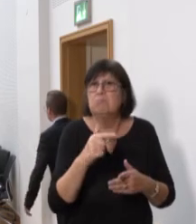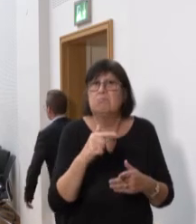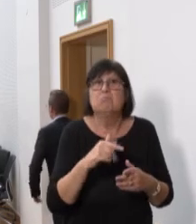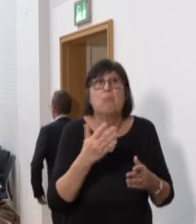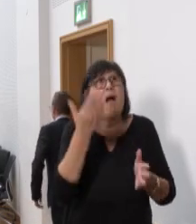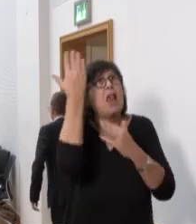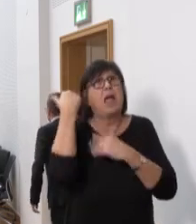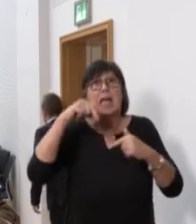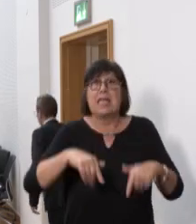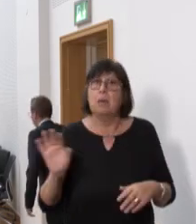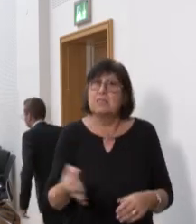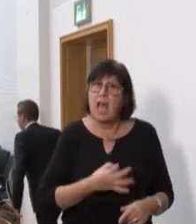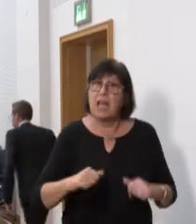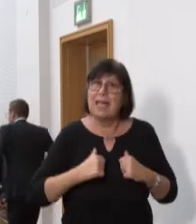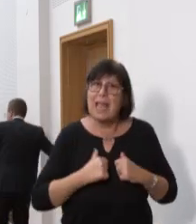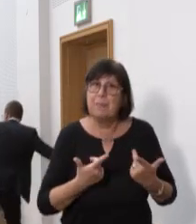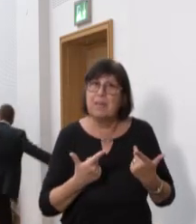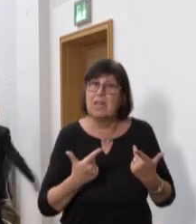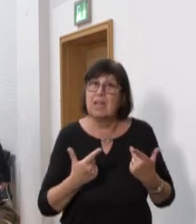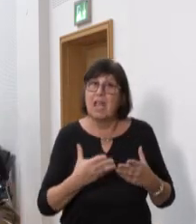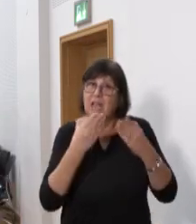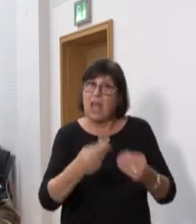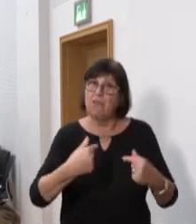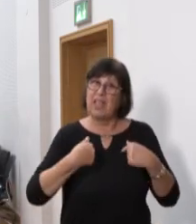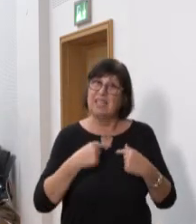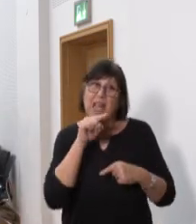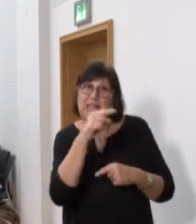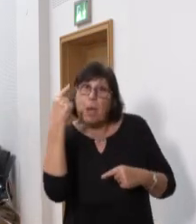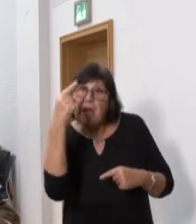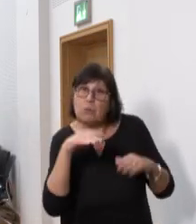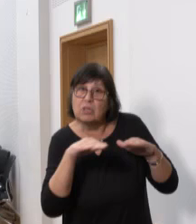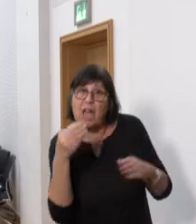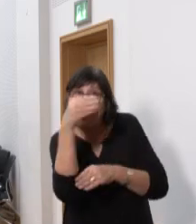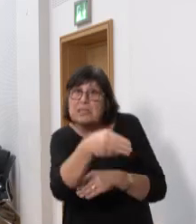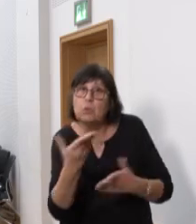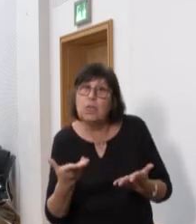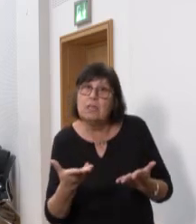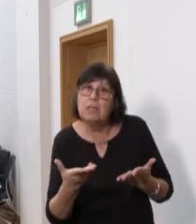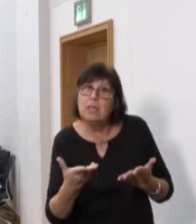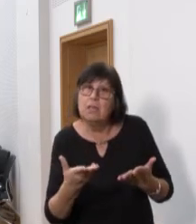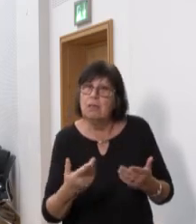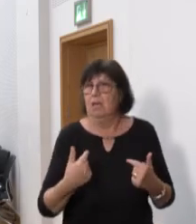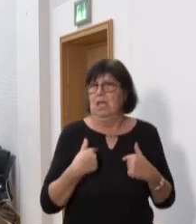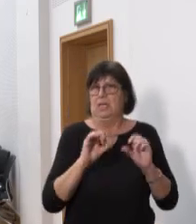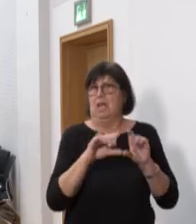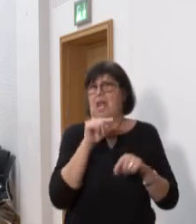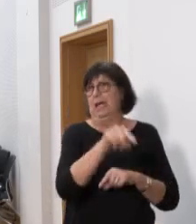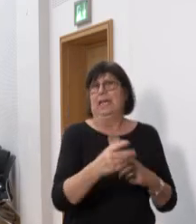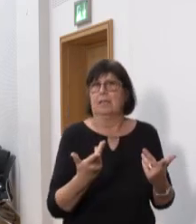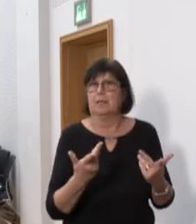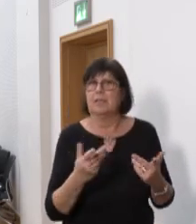im Saarland leben? Dürfte ich nach Ihrer Definition zur Tafel? Ich erkläre es Ihnen.